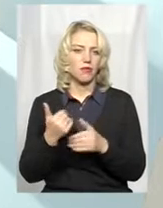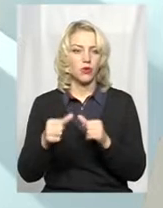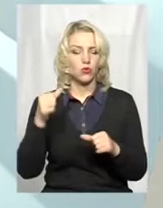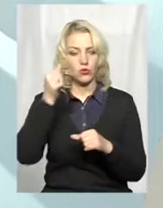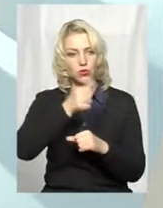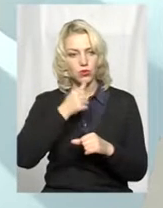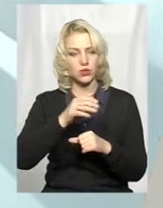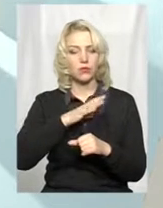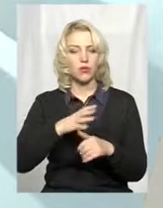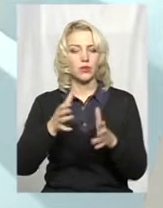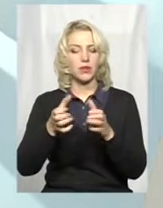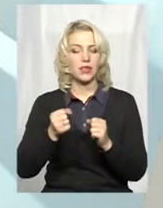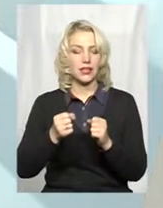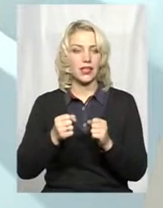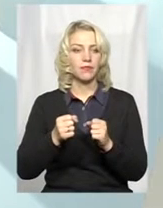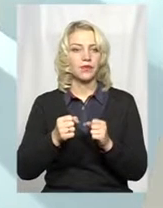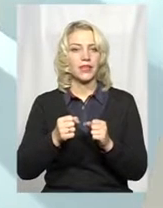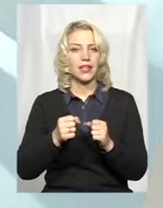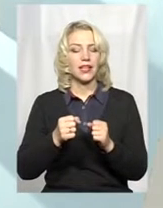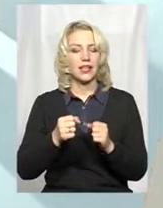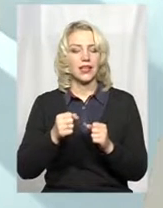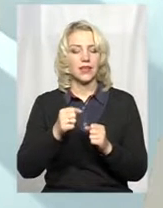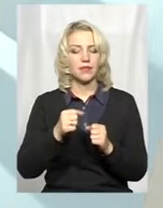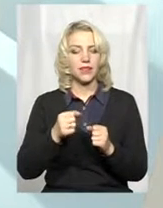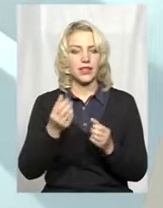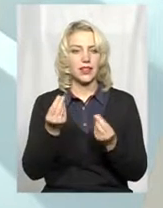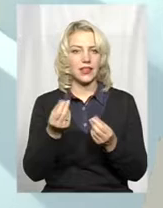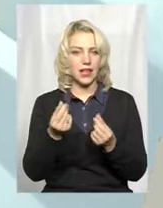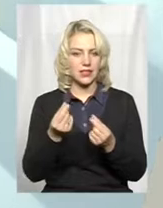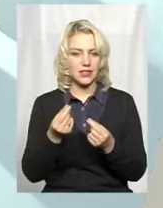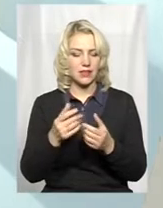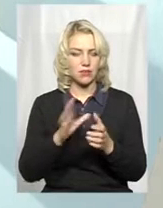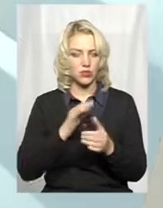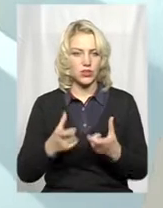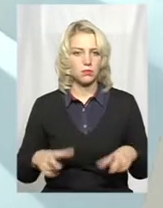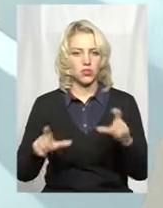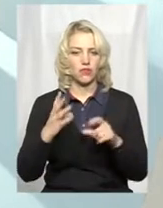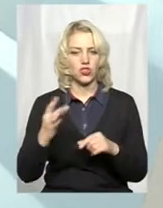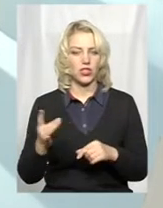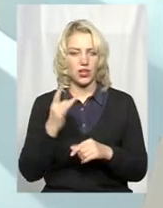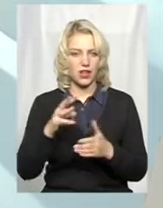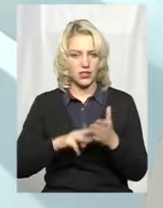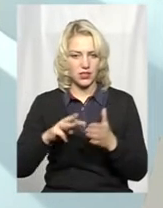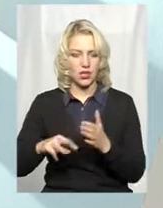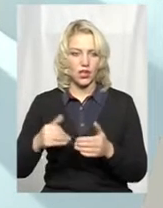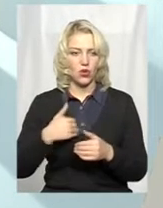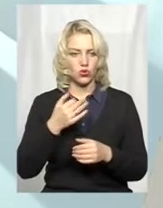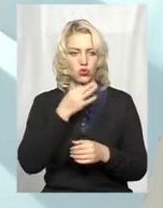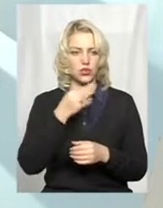були прийняти відповідні такси, які були збільшені більше, ніж чотири рази. Скажімо, на сьогоднішній день я хочу